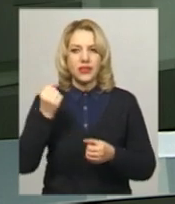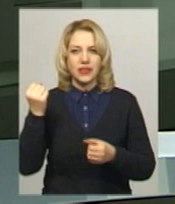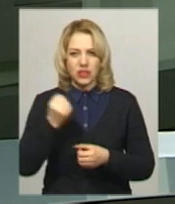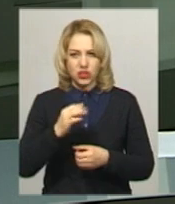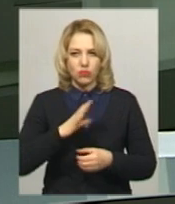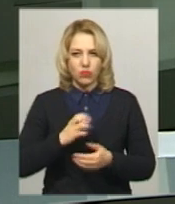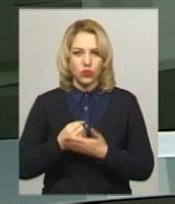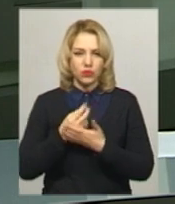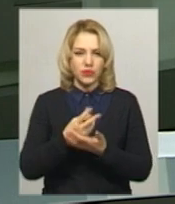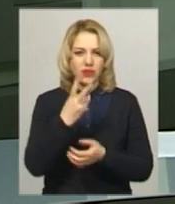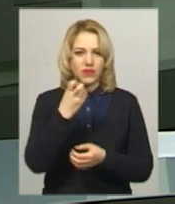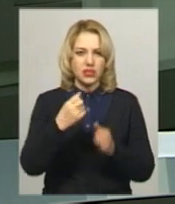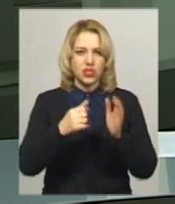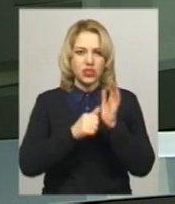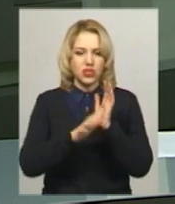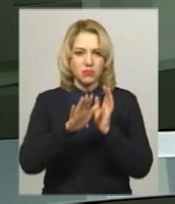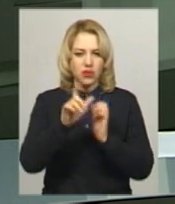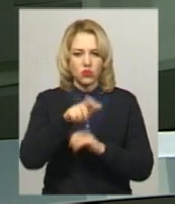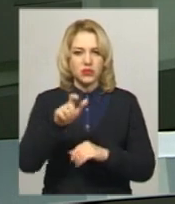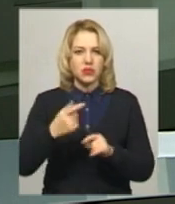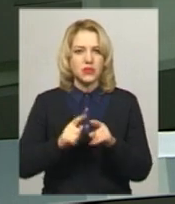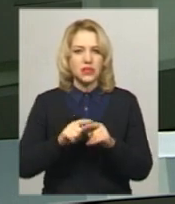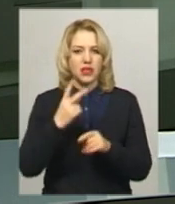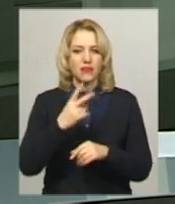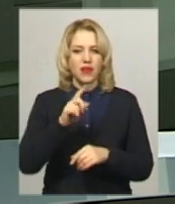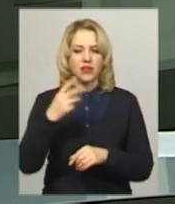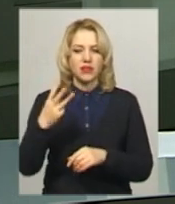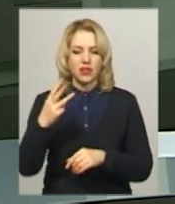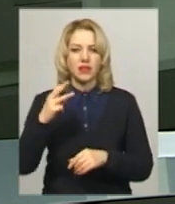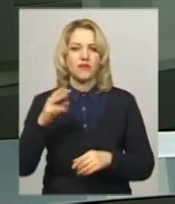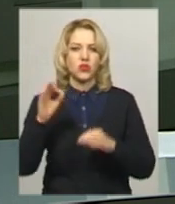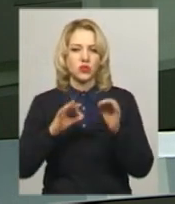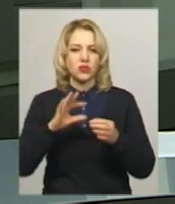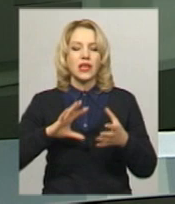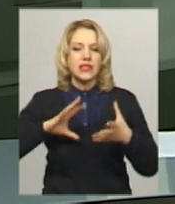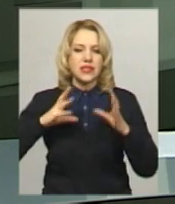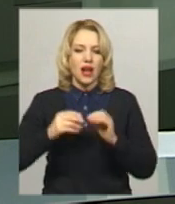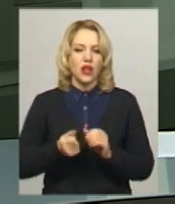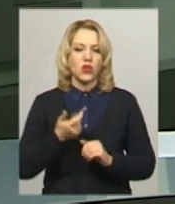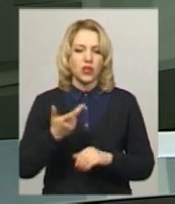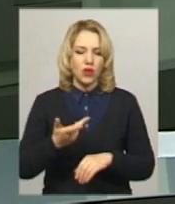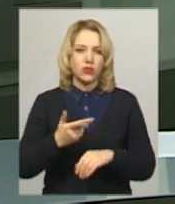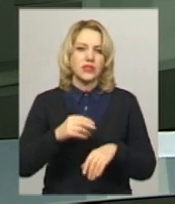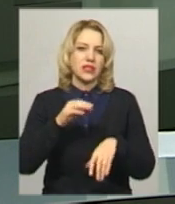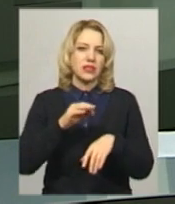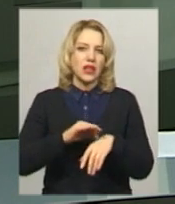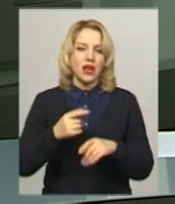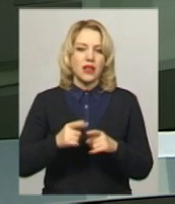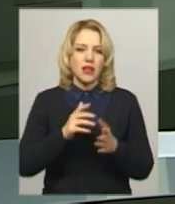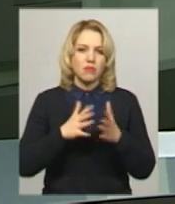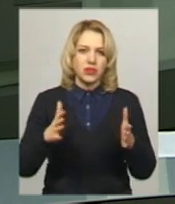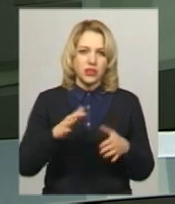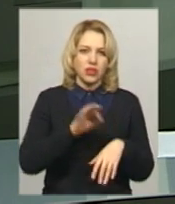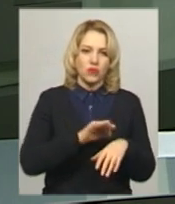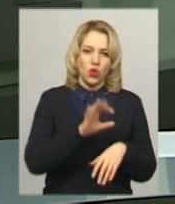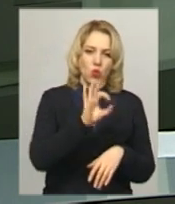осіб, що становить 3,2% від загальної кількості хворих на Хмельниччині. Найбільше госпіталізовано дітей віком від 0 до 4